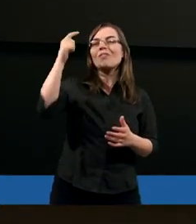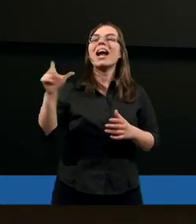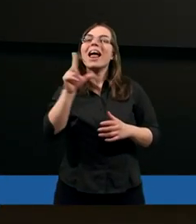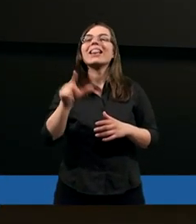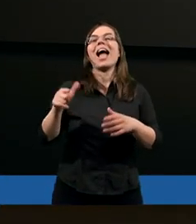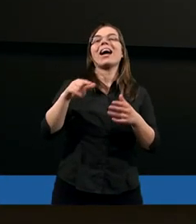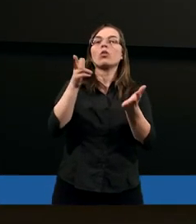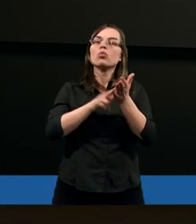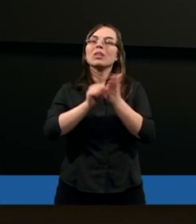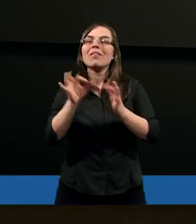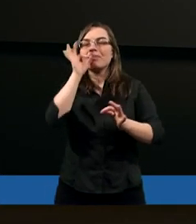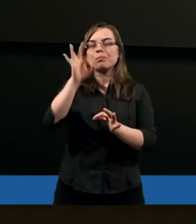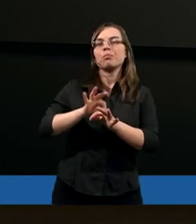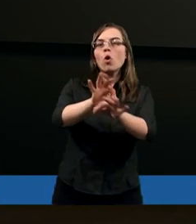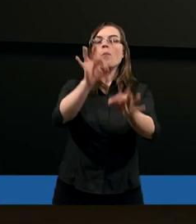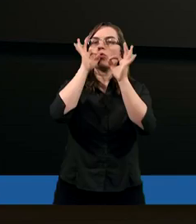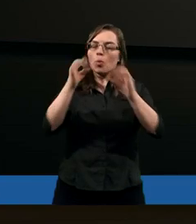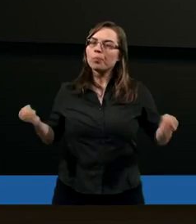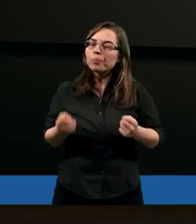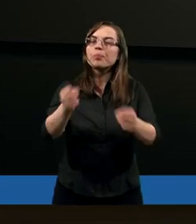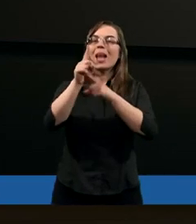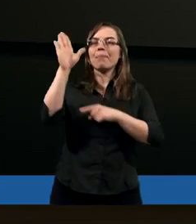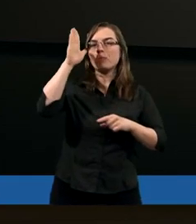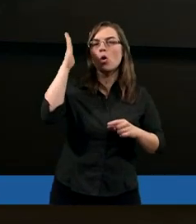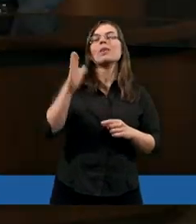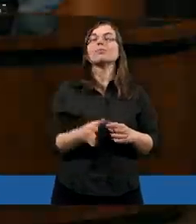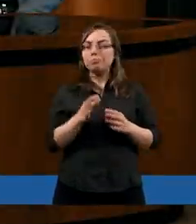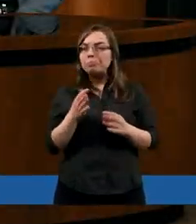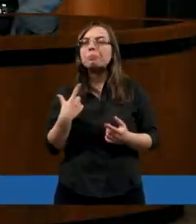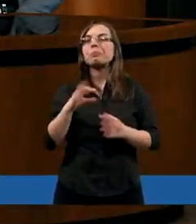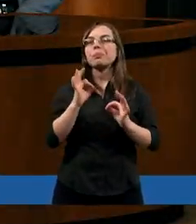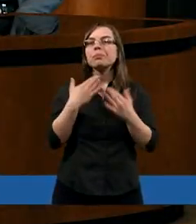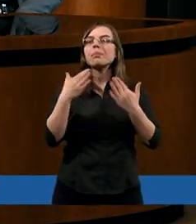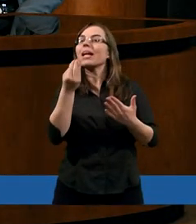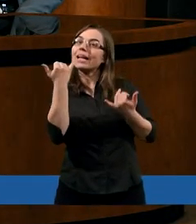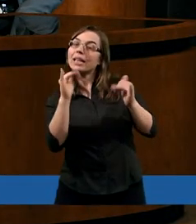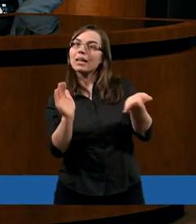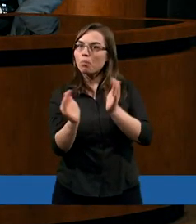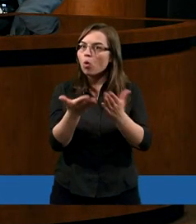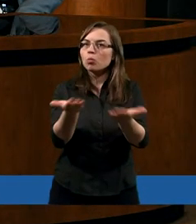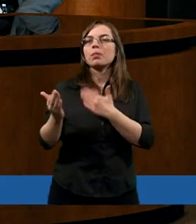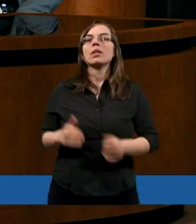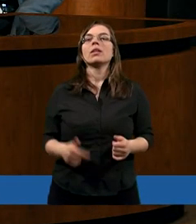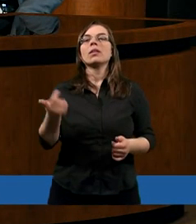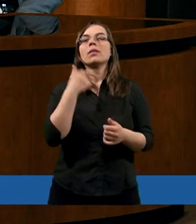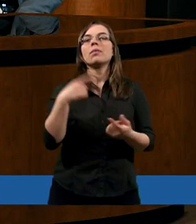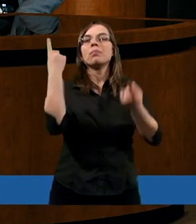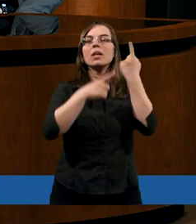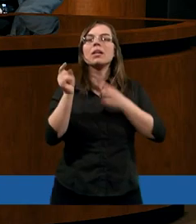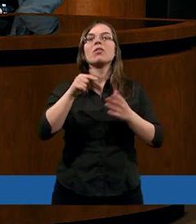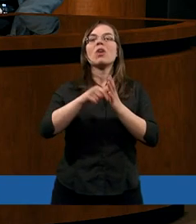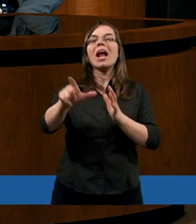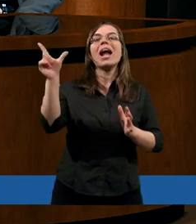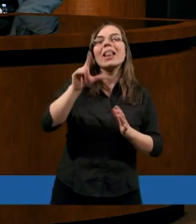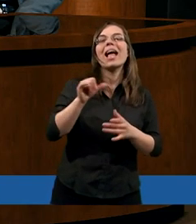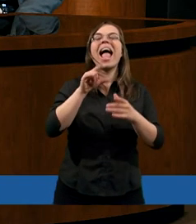który wie, w którym kierunku zmierza. Dobrze. Czy jeszcze jakieś inne cechy? Myślę, że dobry duchowy